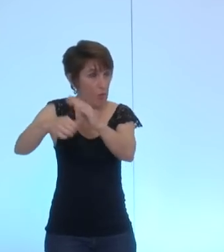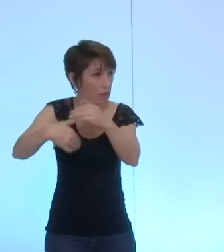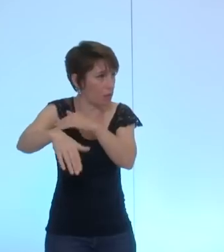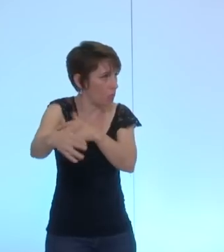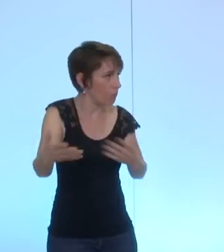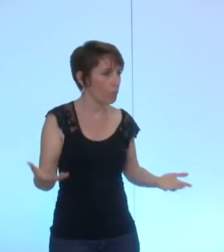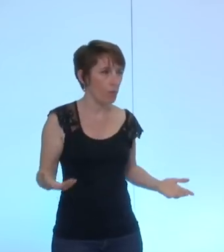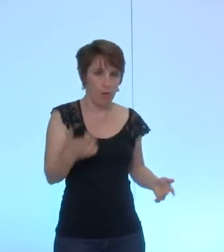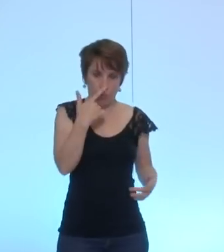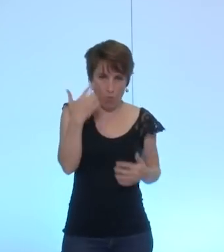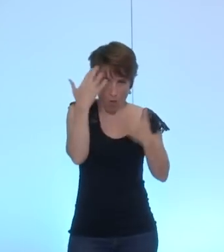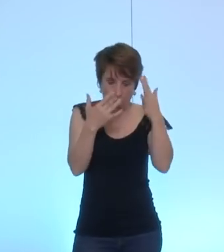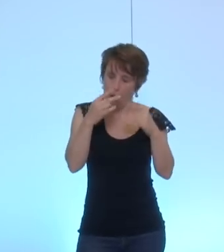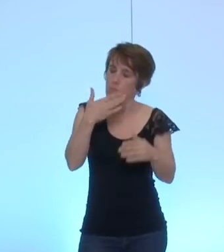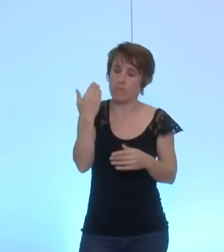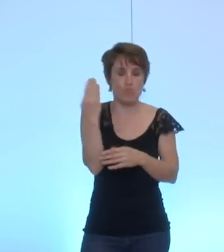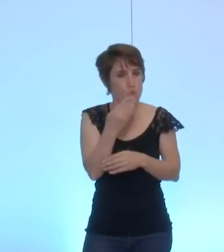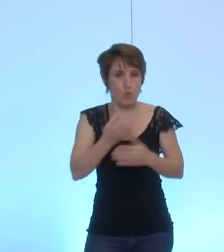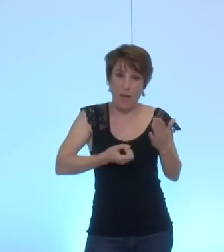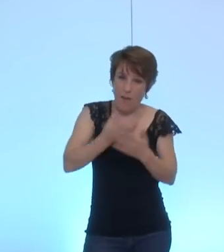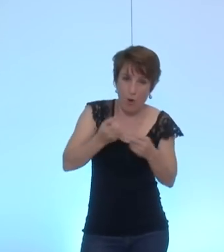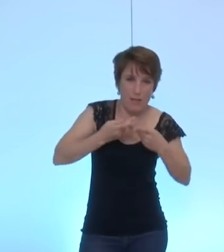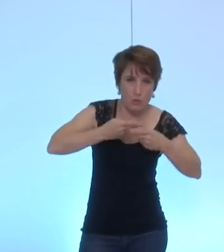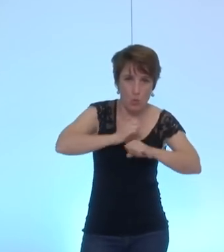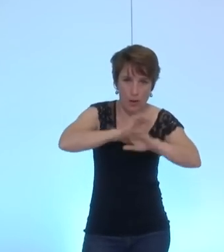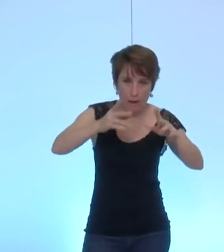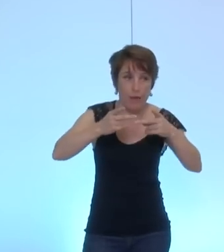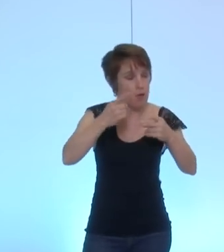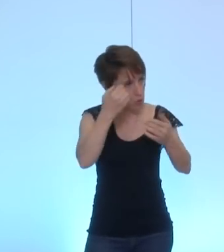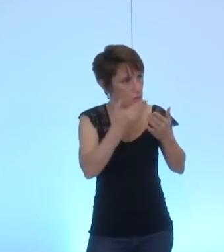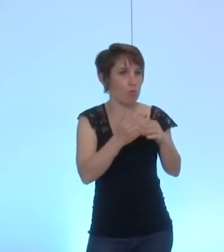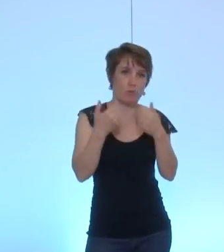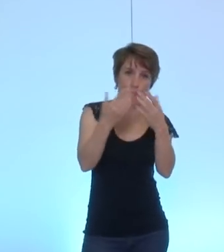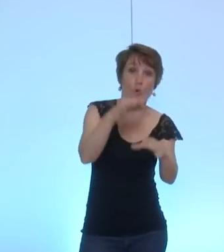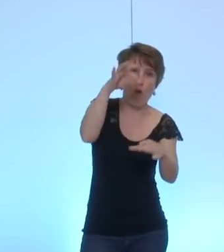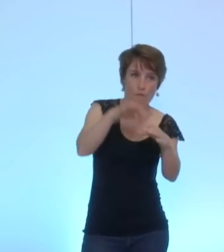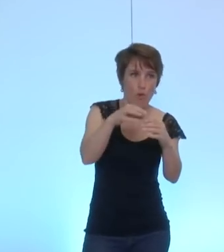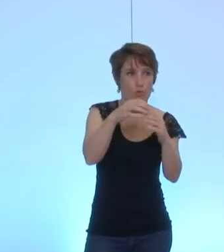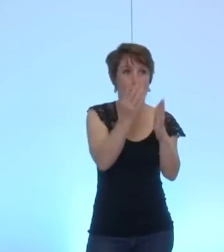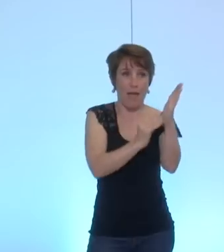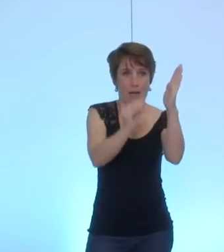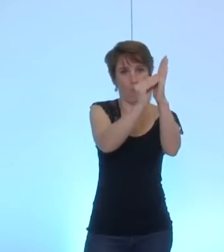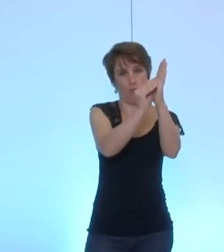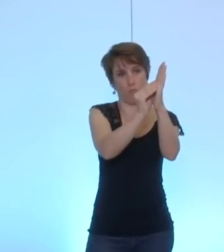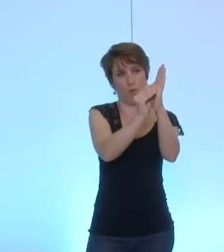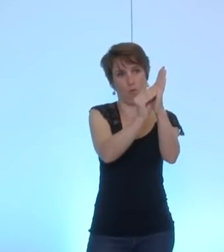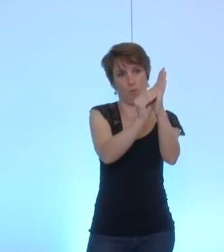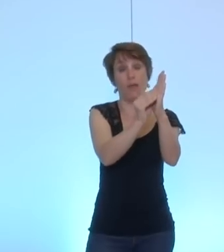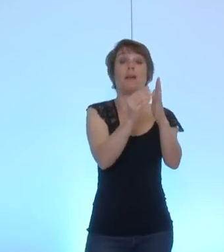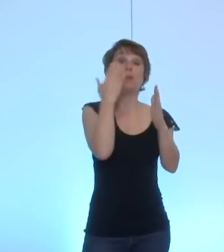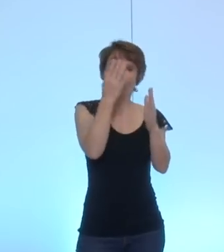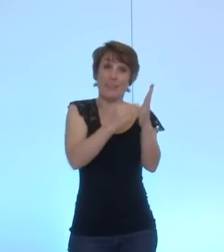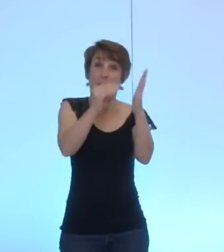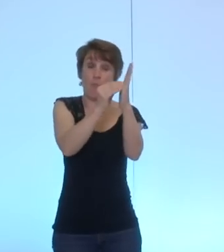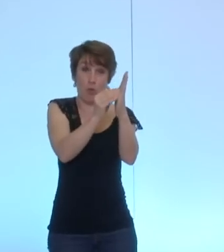Donc, je crois qu'il est vraiment nécessaire de clarifier tout cela en votant ces amendements auquel cas nous votoyons la délibération puisque pour le reste nous